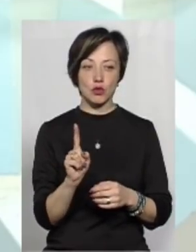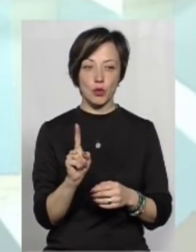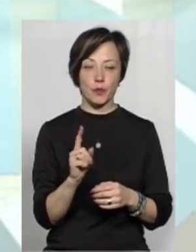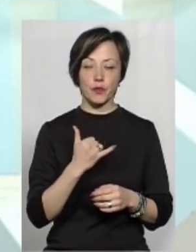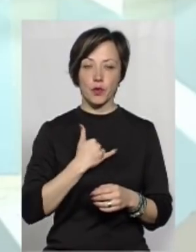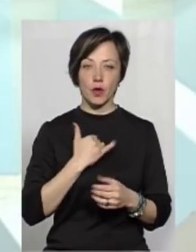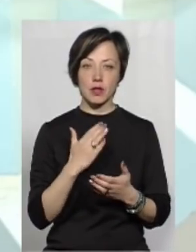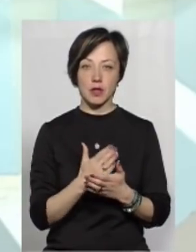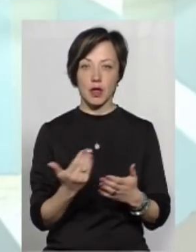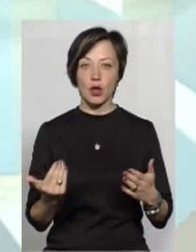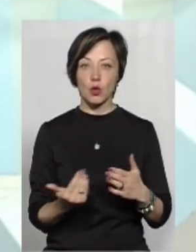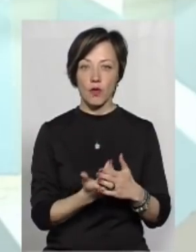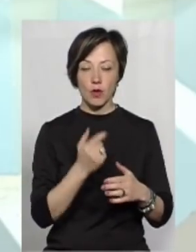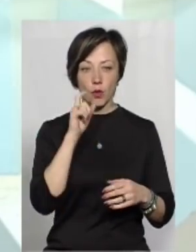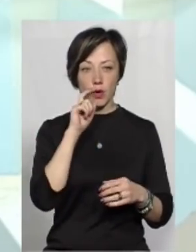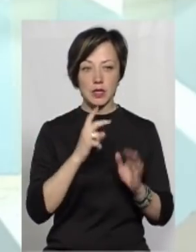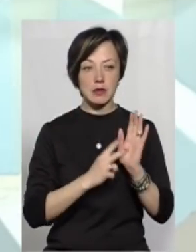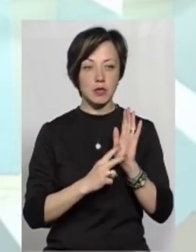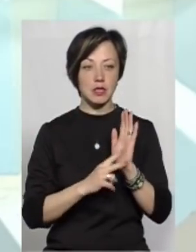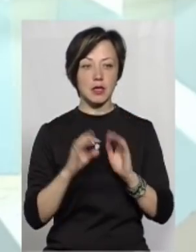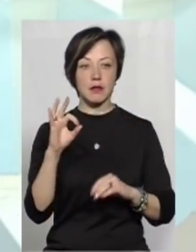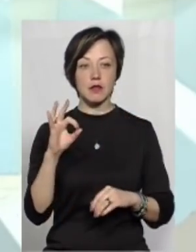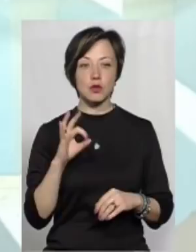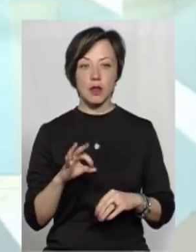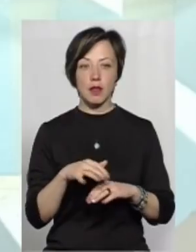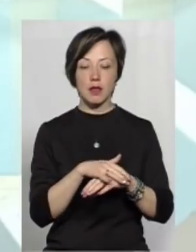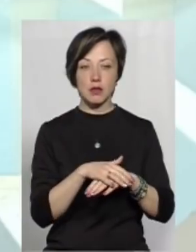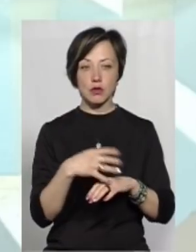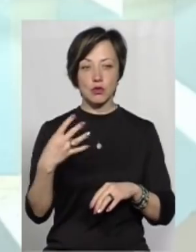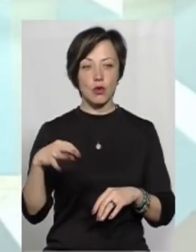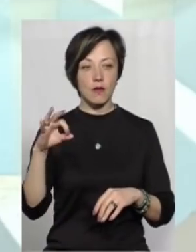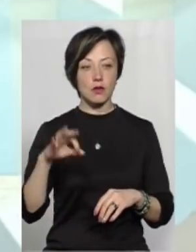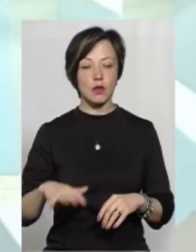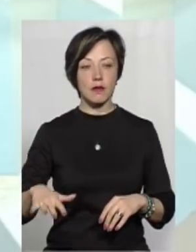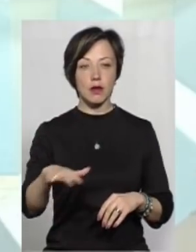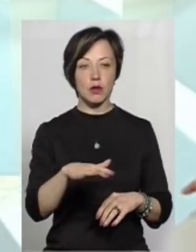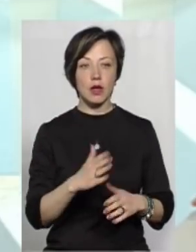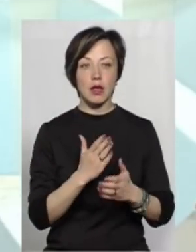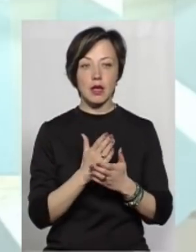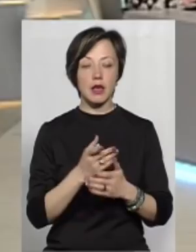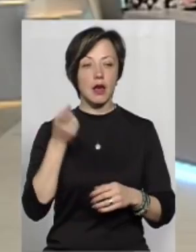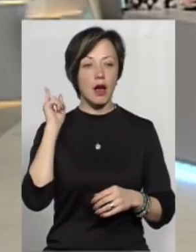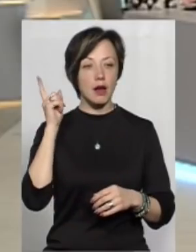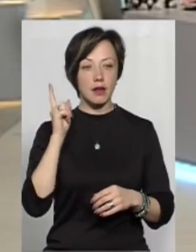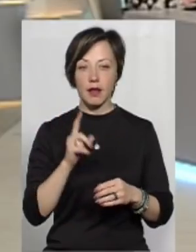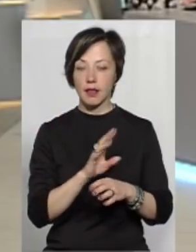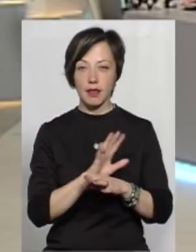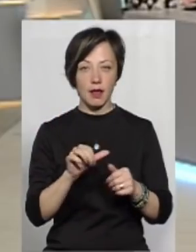новітня Україна, це 70% населення, 40% території, і архаїчна,